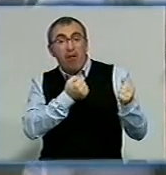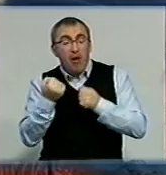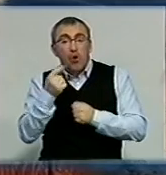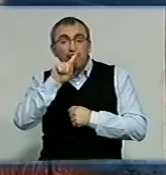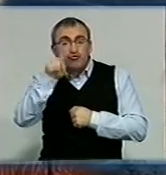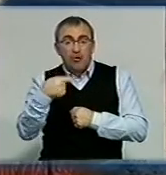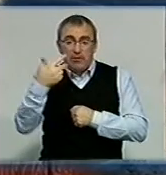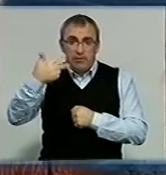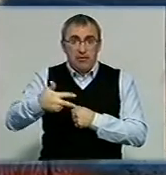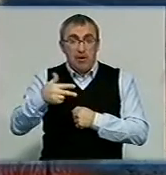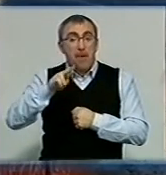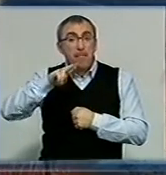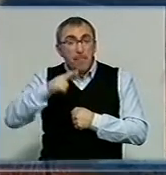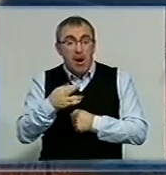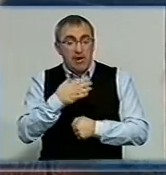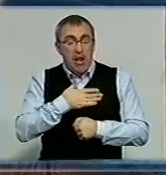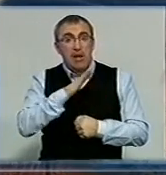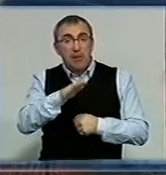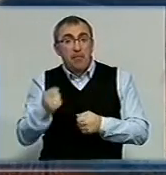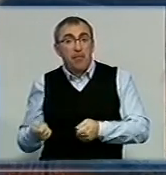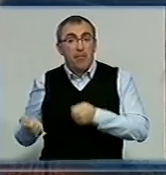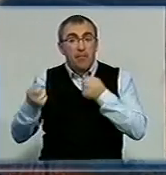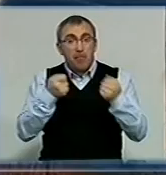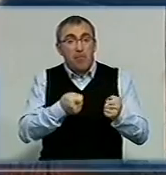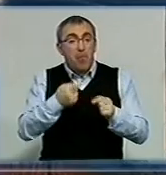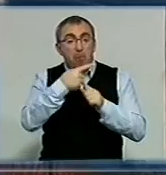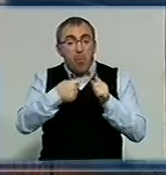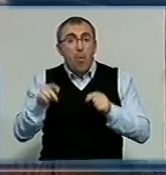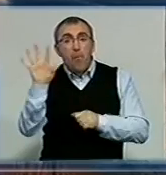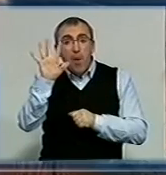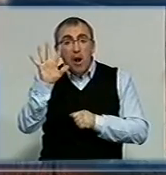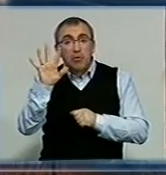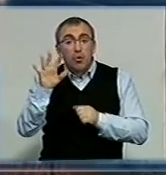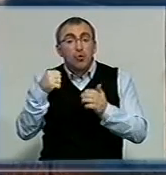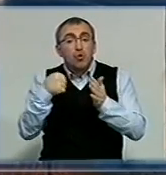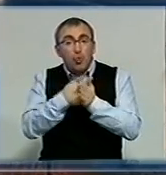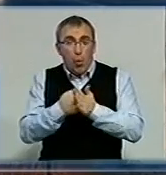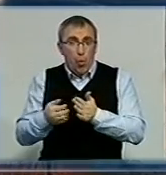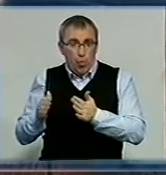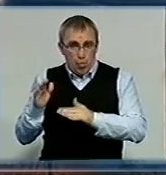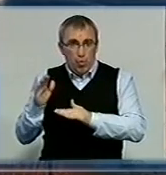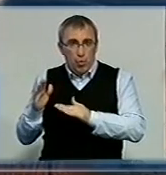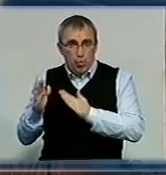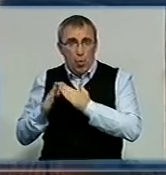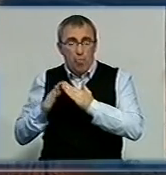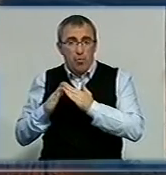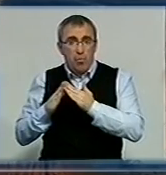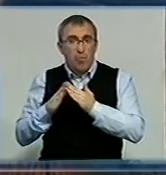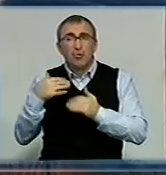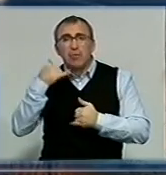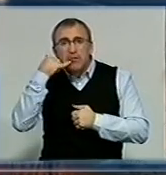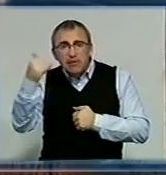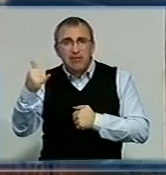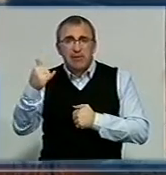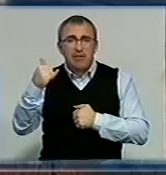години. У п'ятницю, наприклад, наших дітей привезли половина п'ятої вечора додому. Ніхто нам на це, скільки ми телефонували